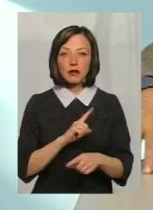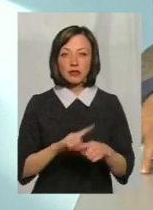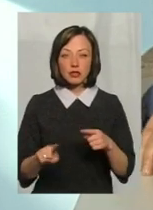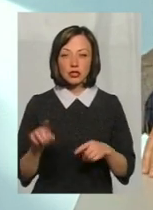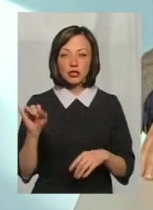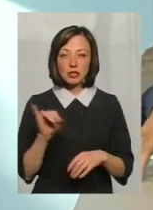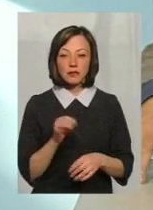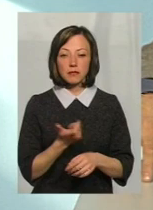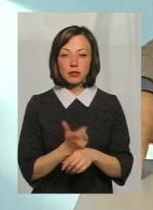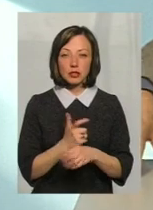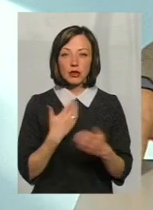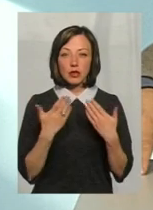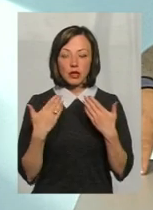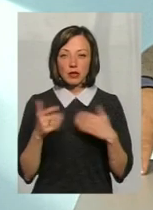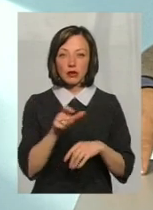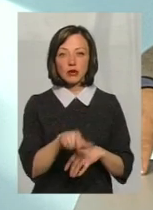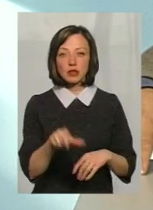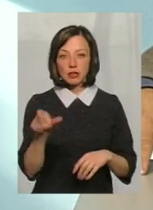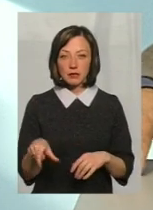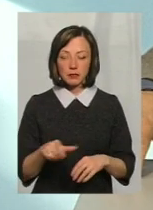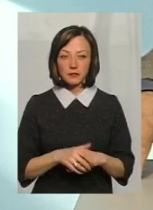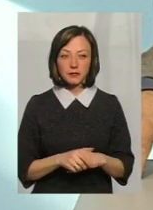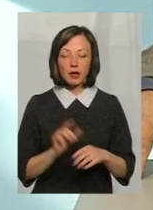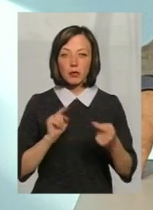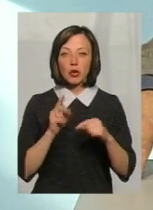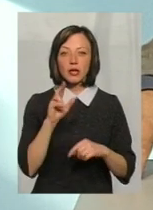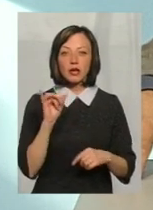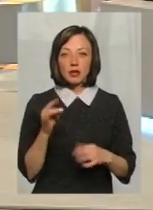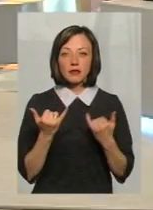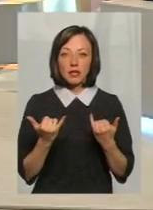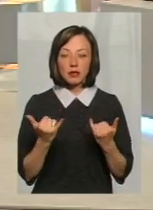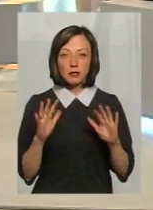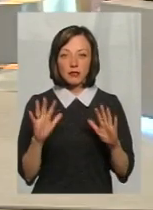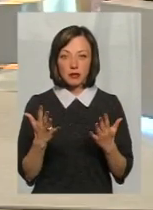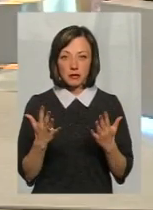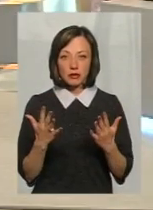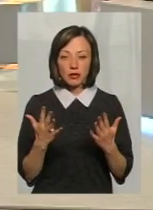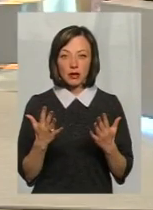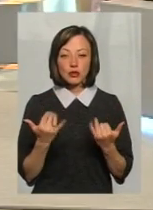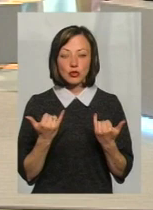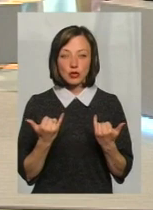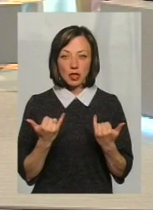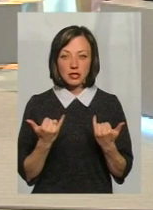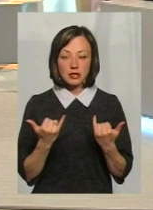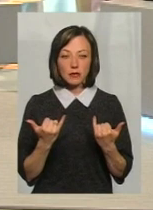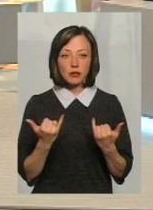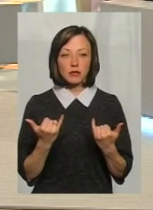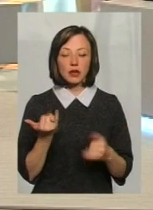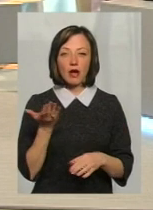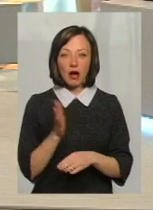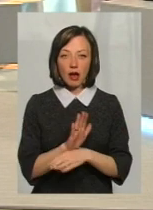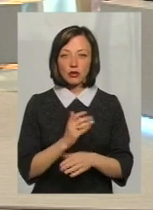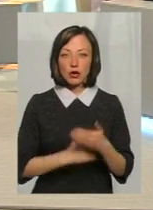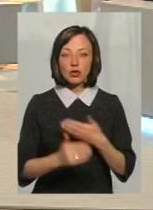і більше контактних осіб проти кори. То в даному випадку, в даному випадку по сучасному наказу